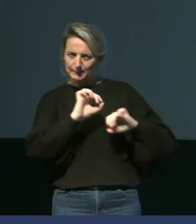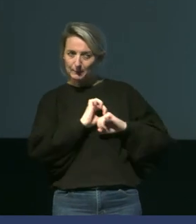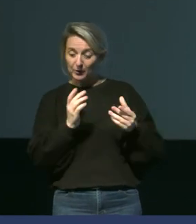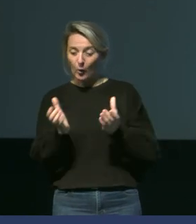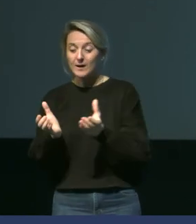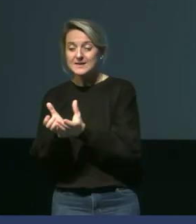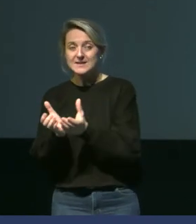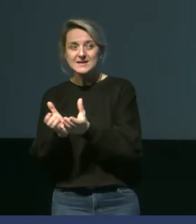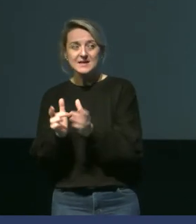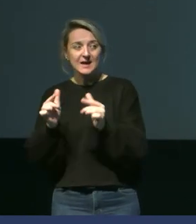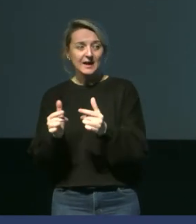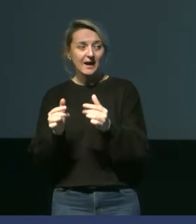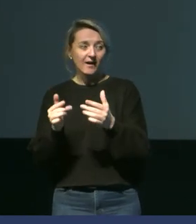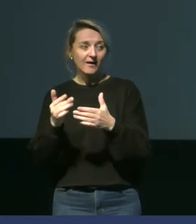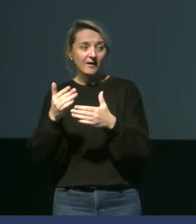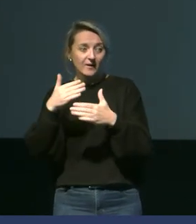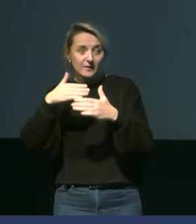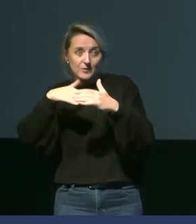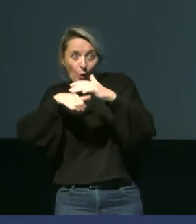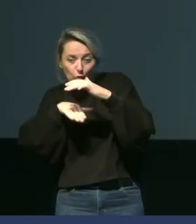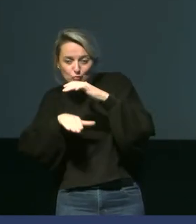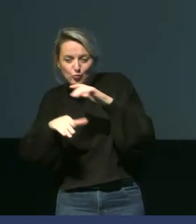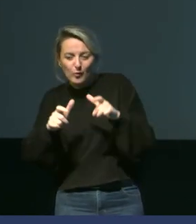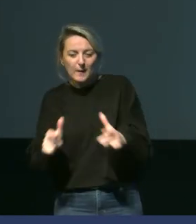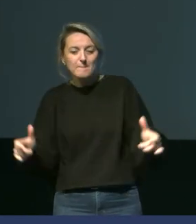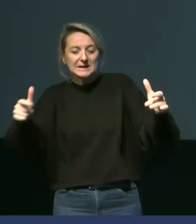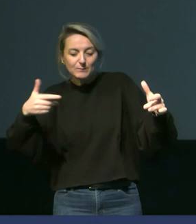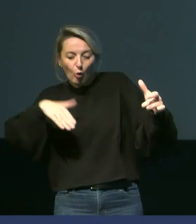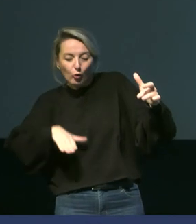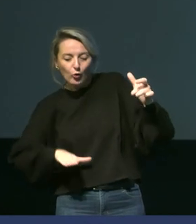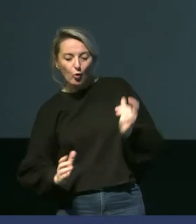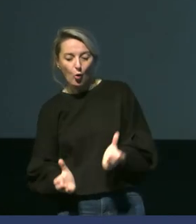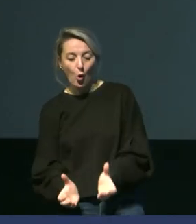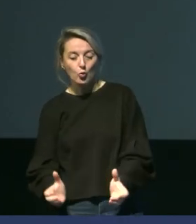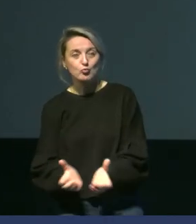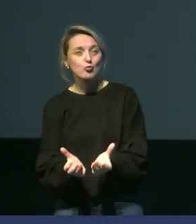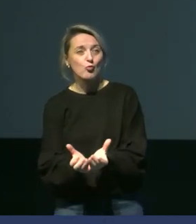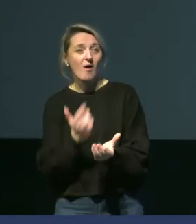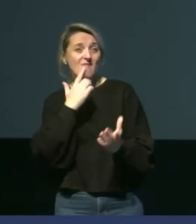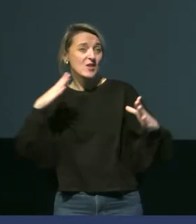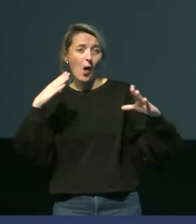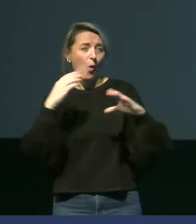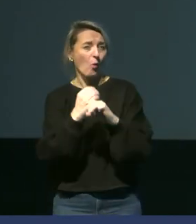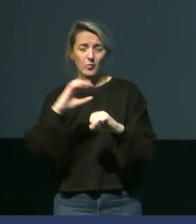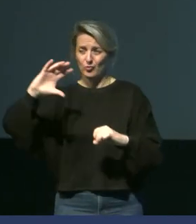qui se trouvent sous les bâtiments donc qui ne sont jamais exposés au soleil. Donc, on a voulu voir est-ce qu'il une différence entre les